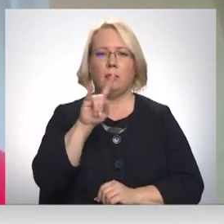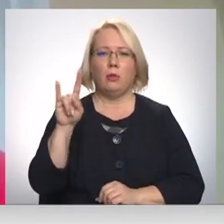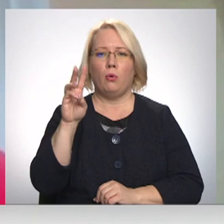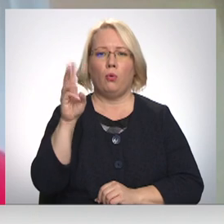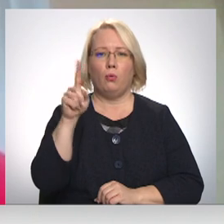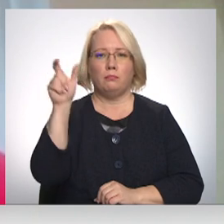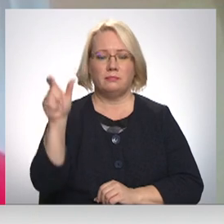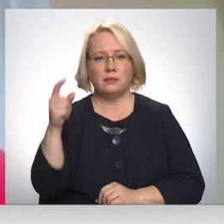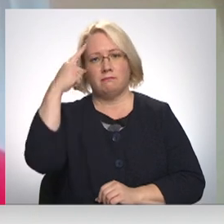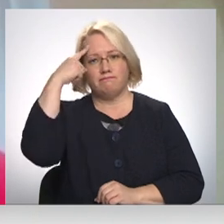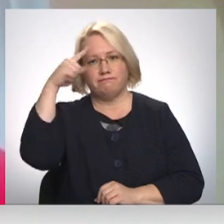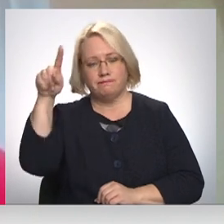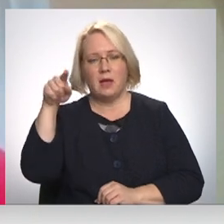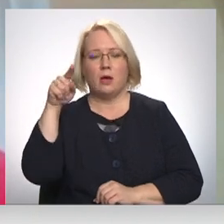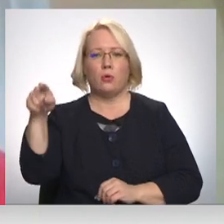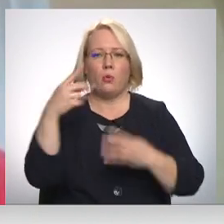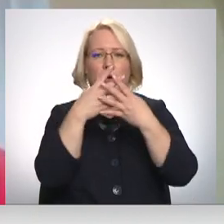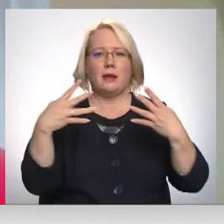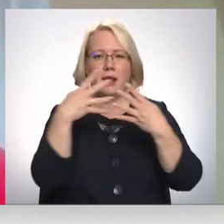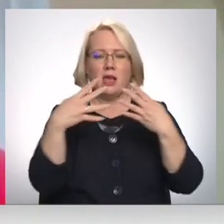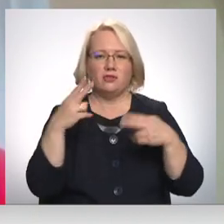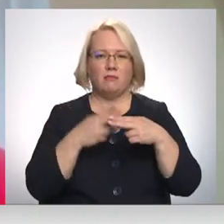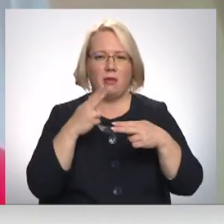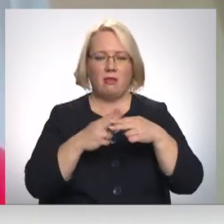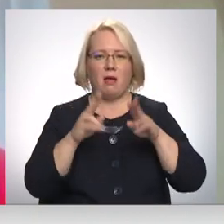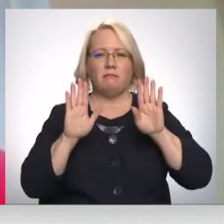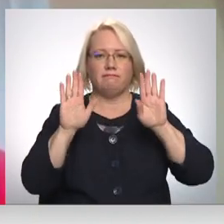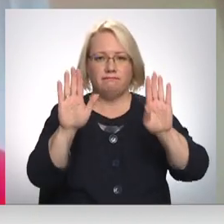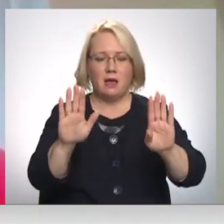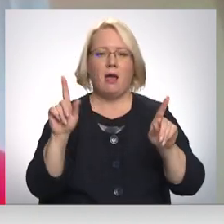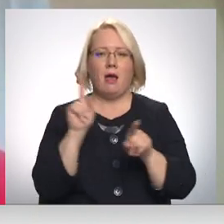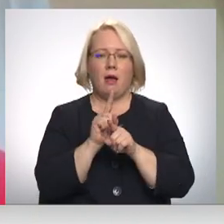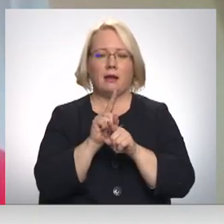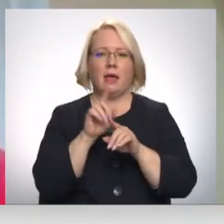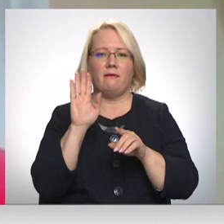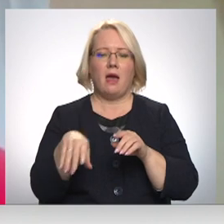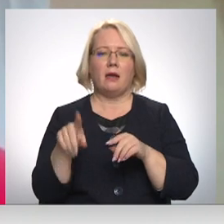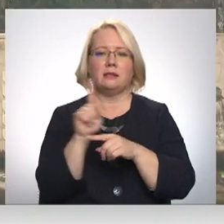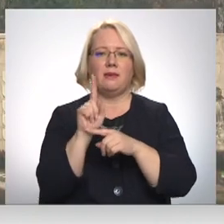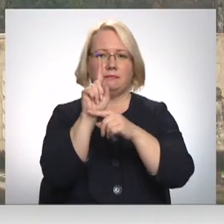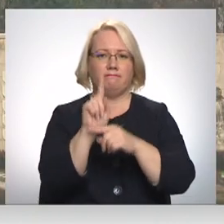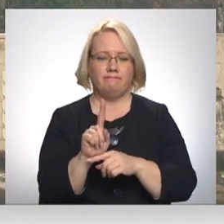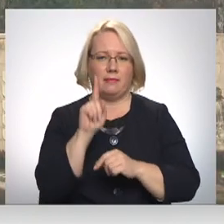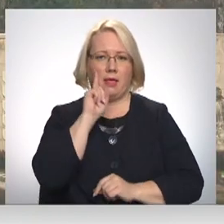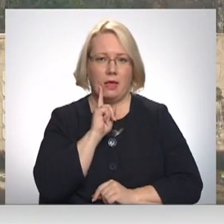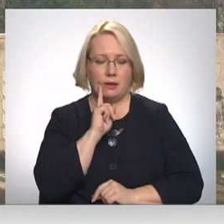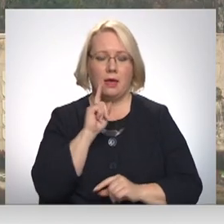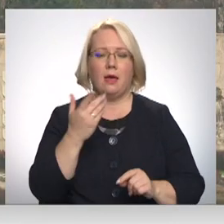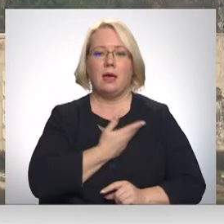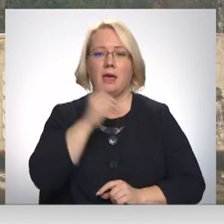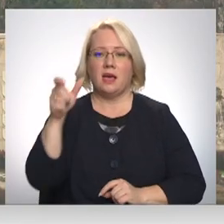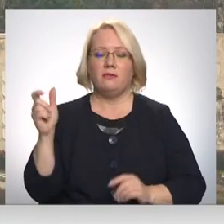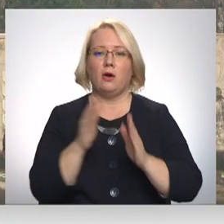speciālu ideju par šo tēraudu aizsargu režģi, kur izvietojot, arī var ērti šīs svecītes novietot. Iedzīvotāji